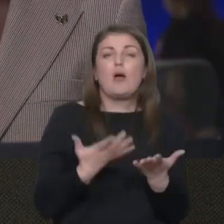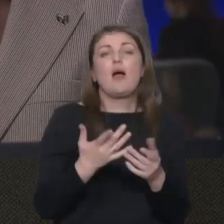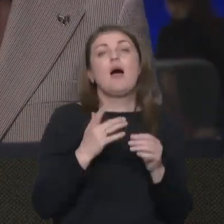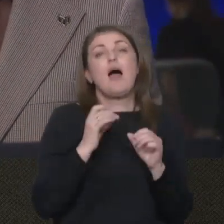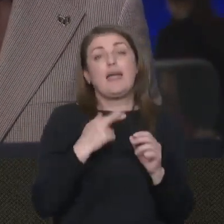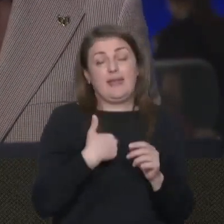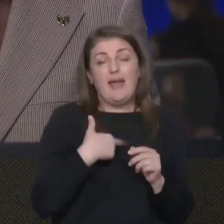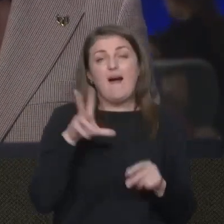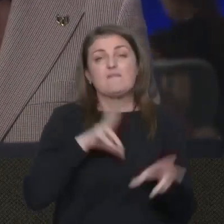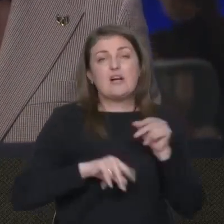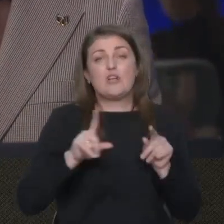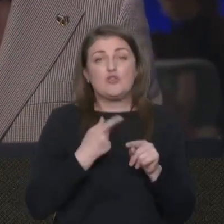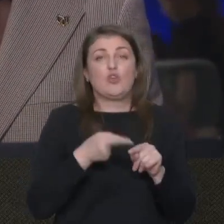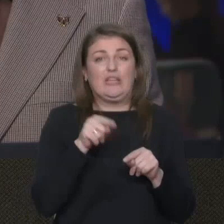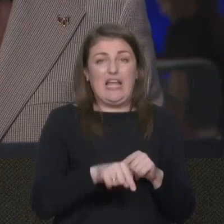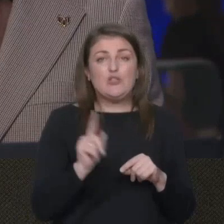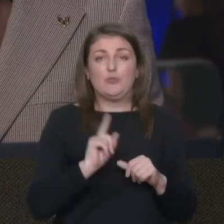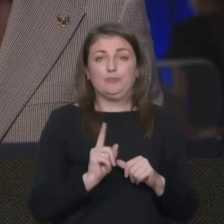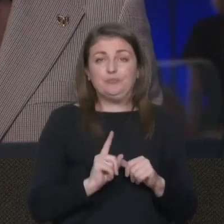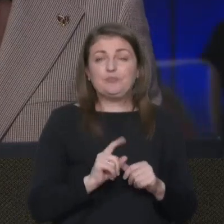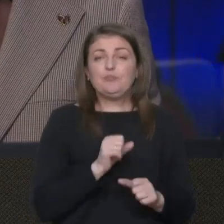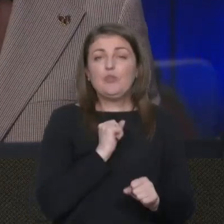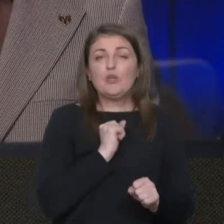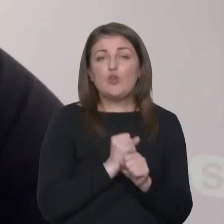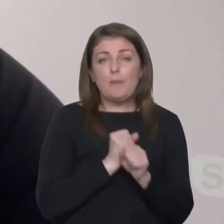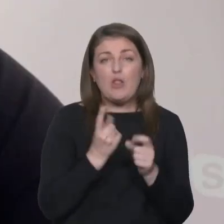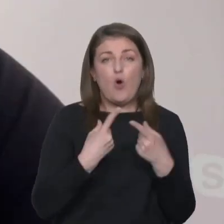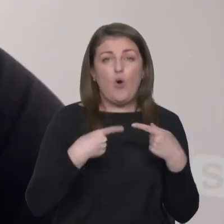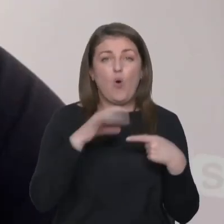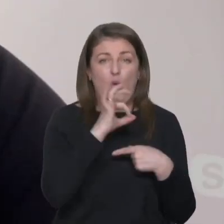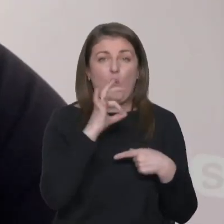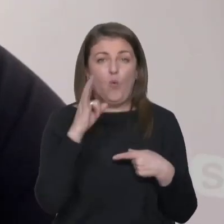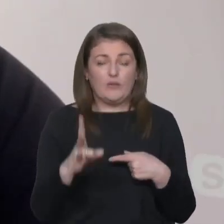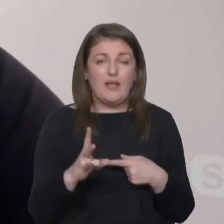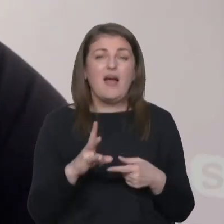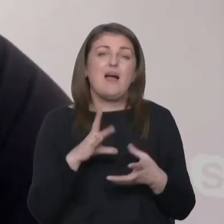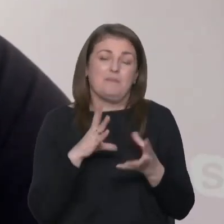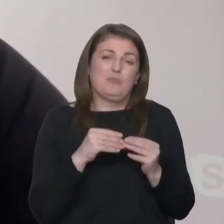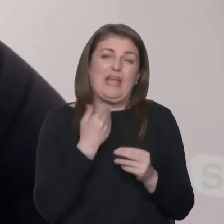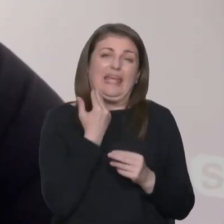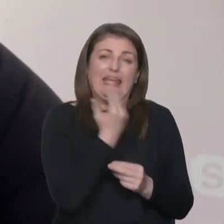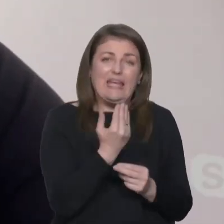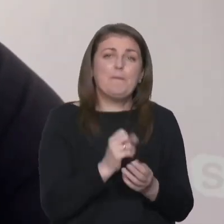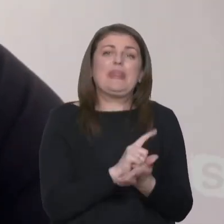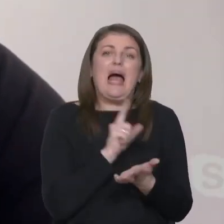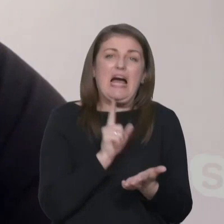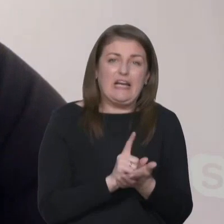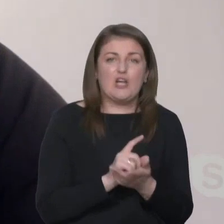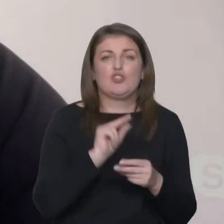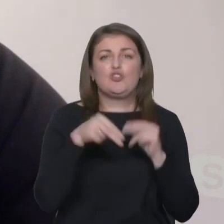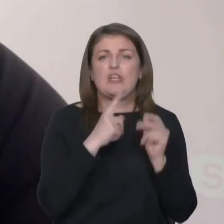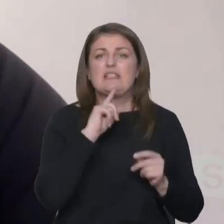Я вважаю, що те, що зробили ООН, ну, принаймні, нарешті, через рік